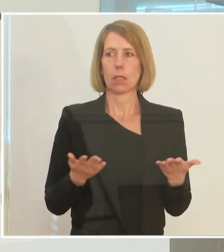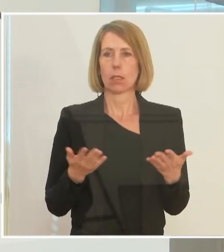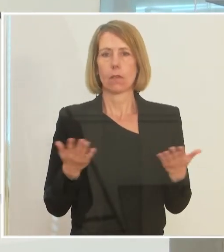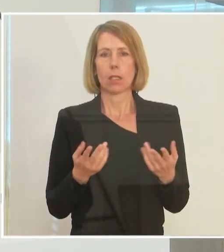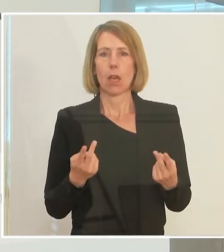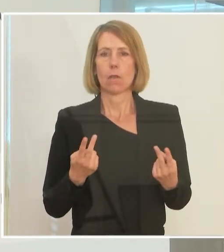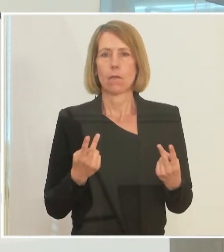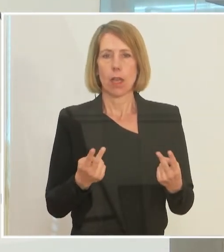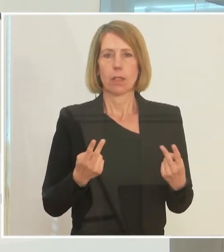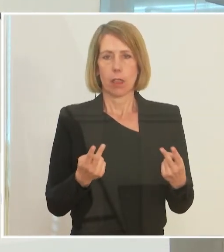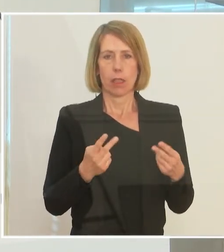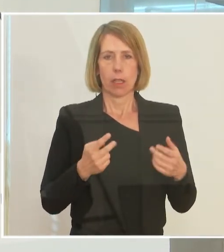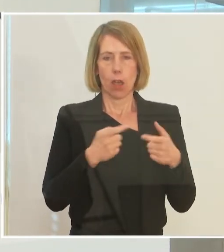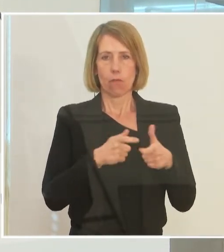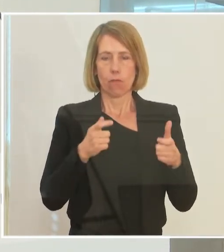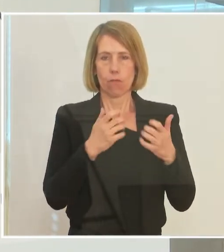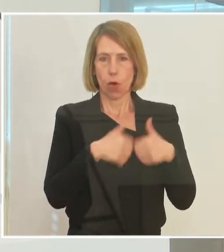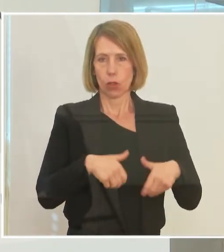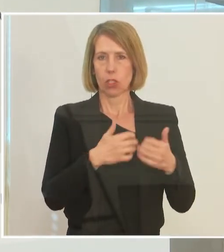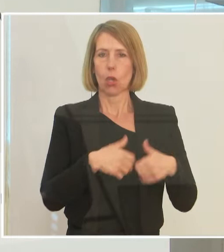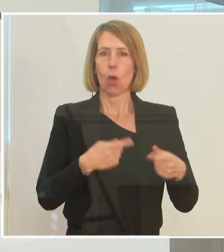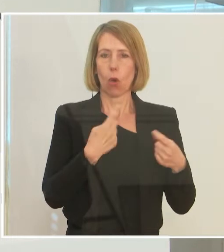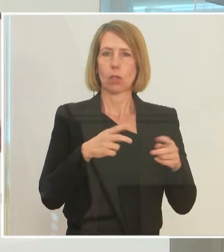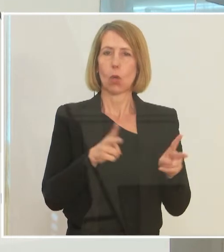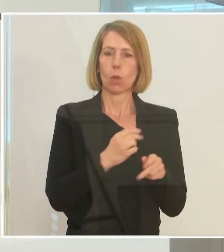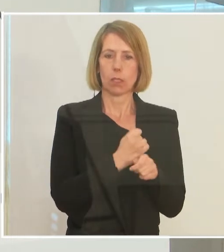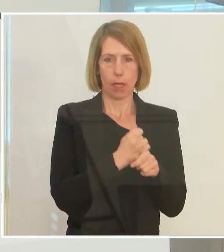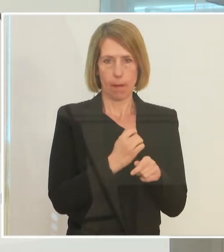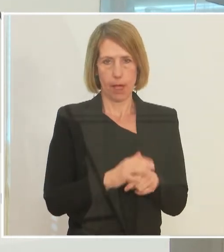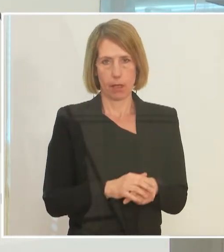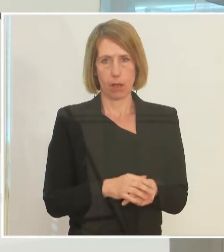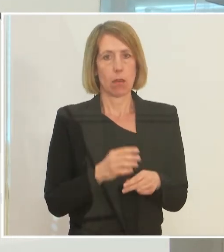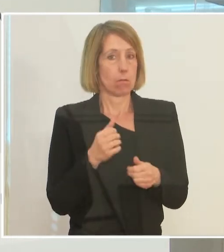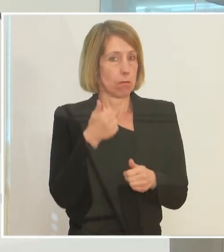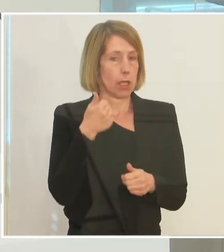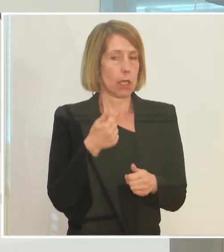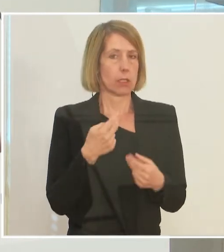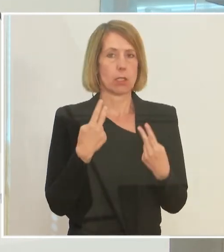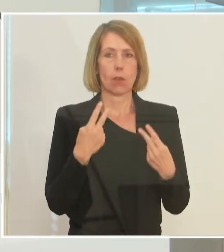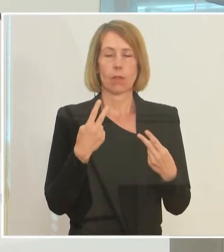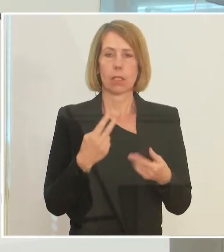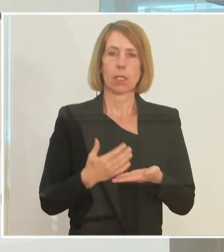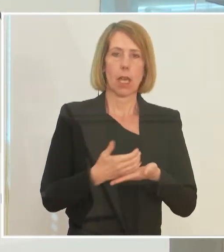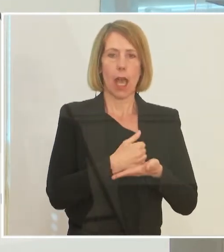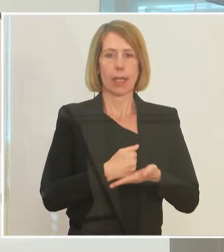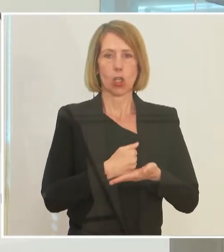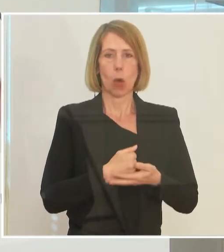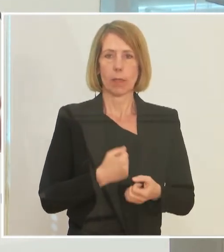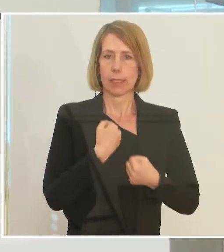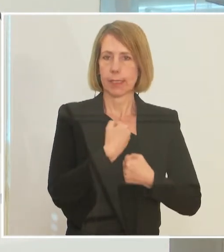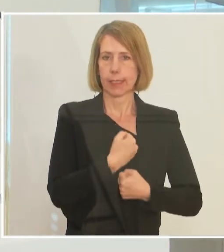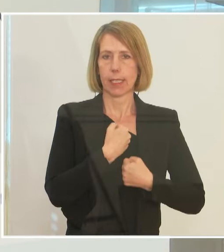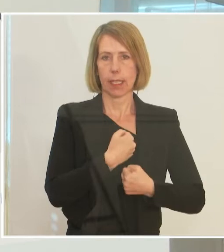wesentlichen Funktionen der Kurzarbeit sind. Sie haben zum einen natürlich einen enorm wichtigen einkommenssichernden, eine